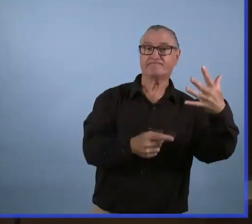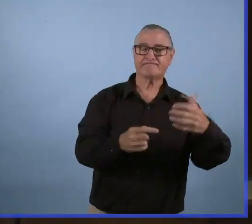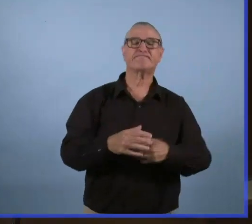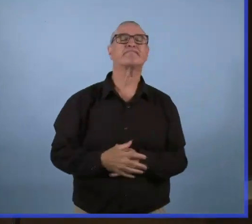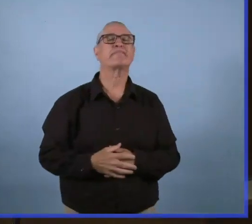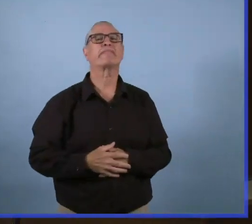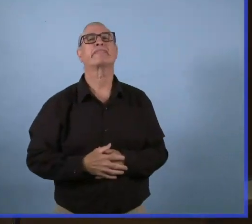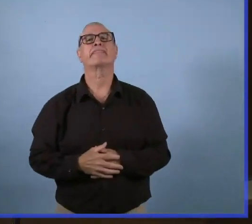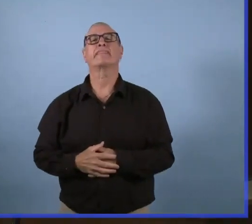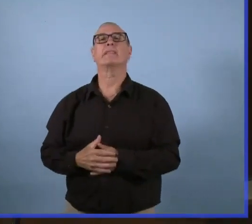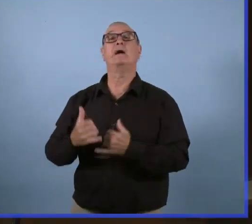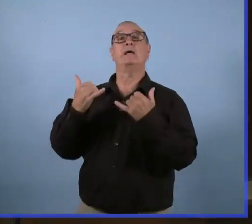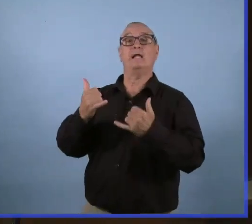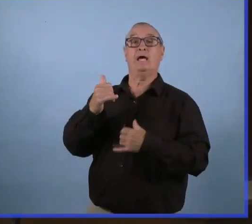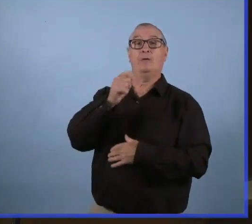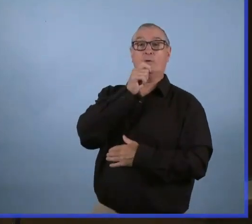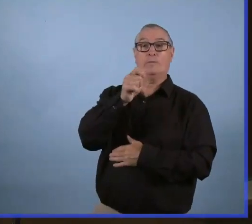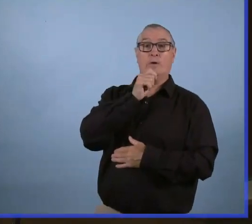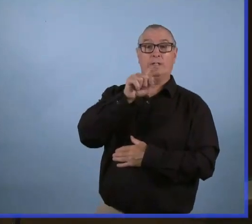Merci.